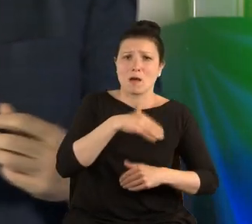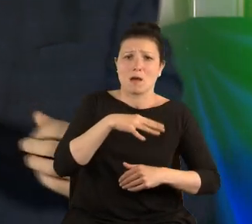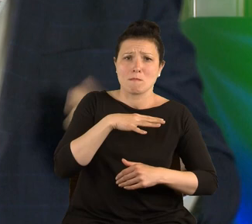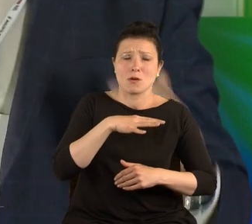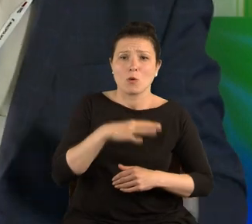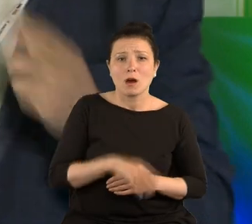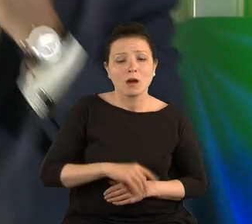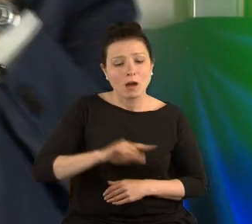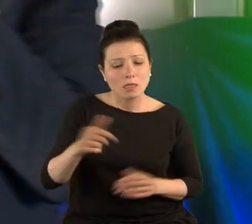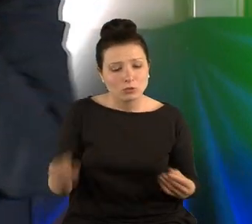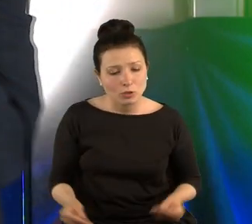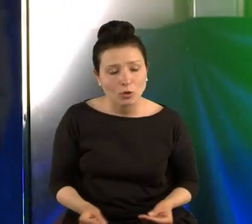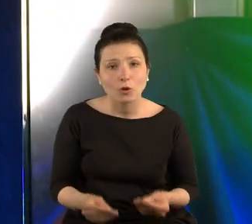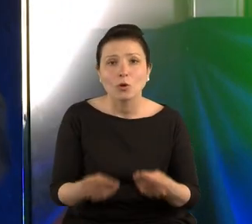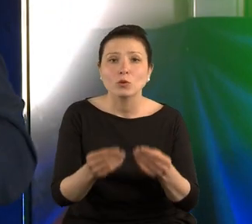rozwój